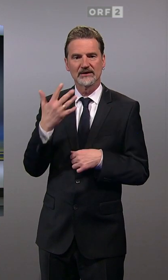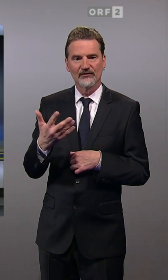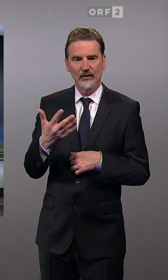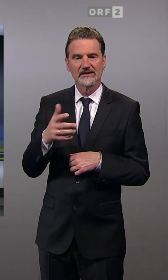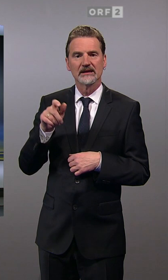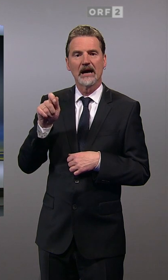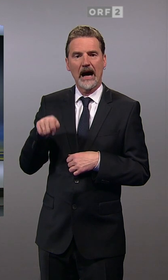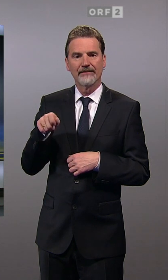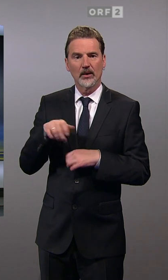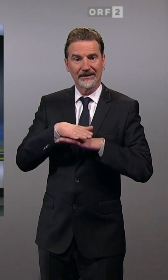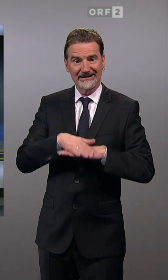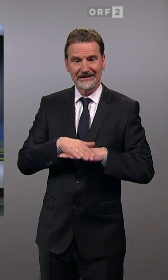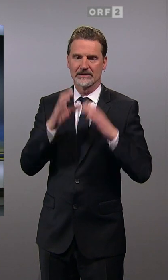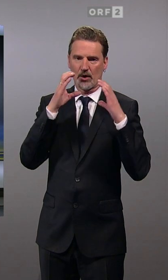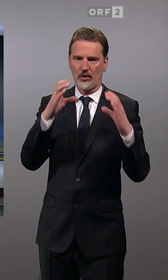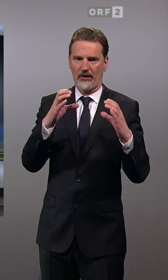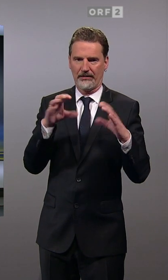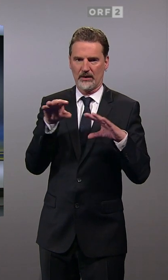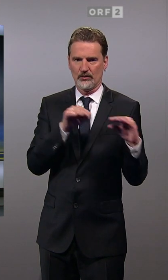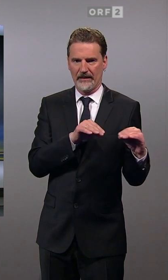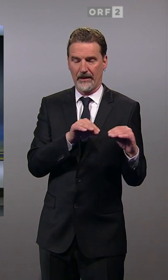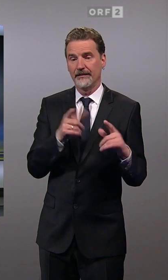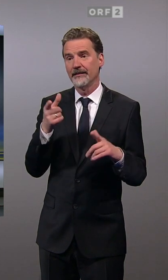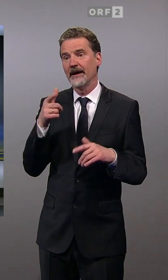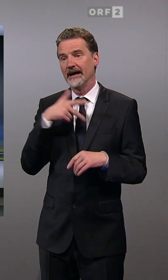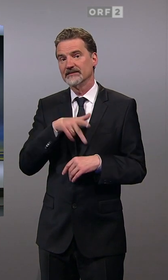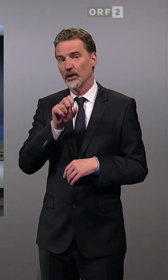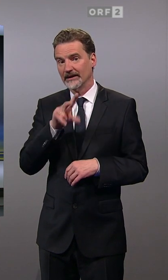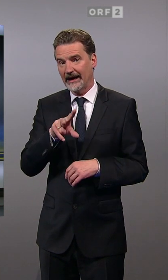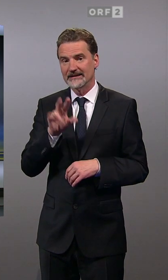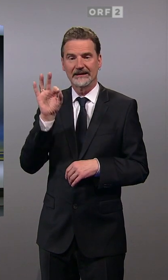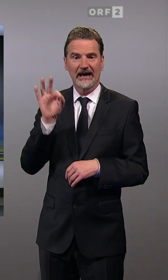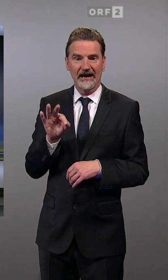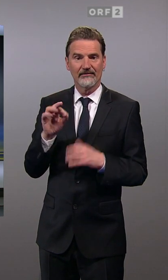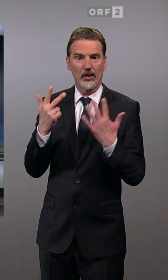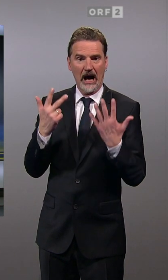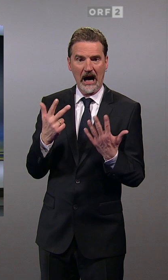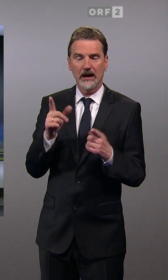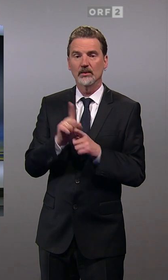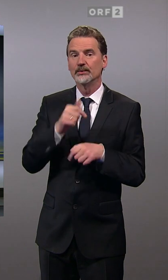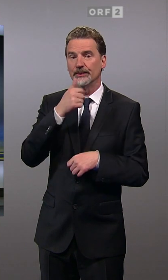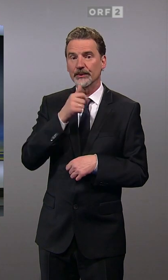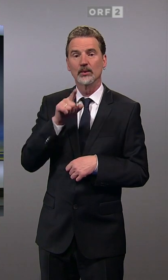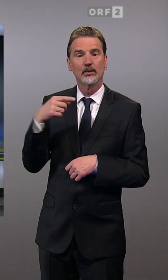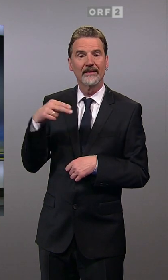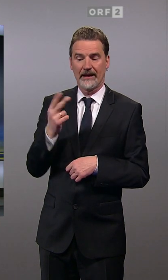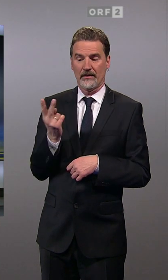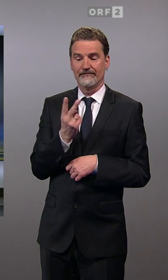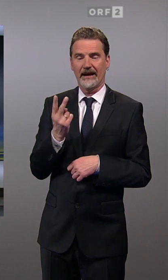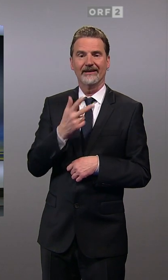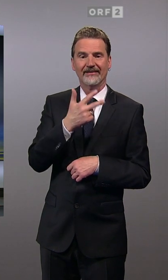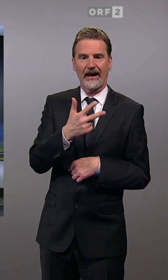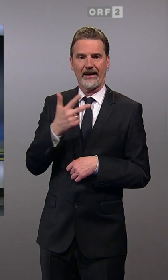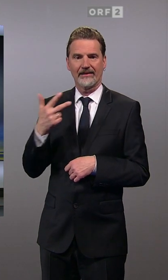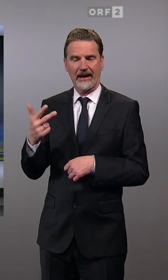ÖVP derzeit inne. Die SPÖ 13, die Freiheitliche Partei 8 und die Grünen und NEOS jeweils drei. Die